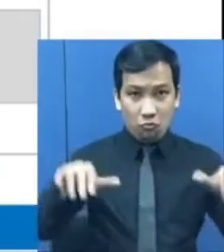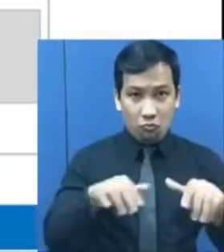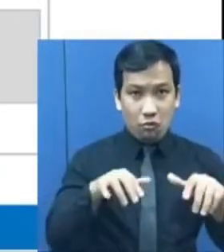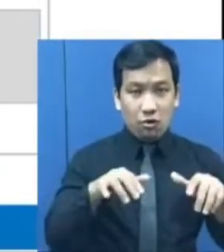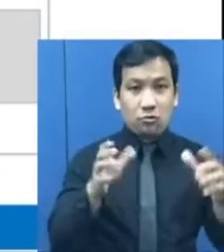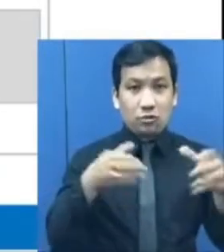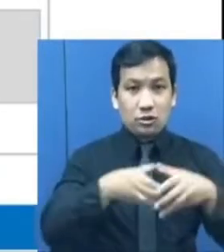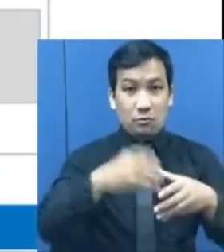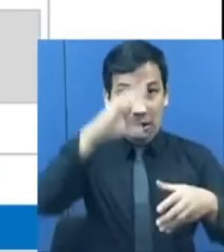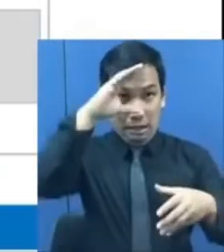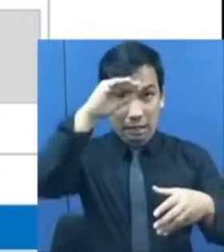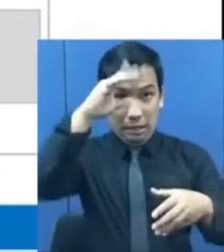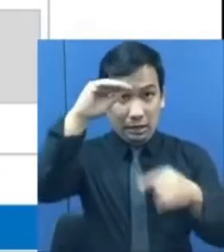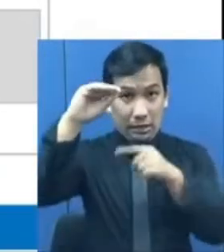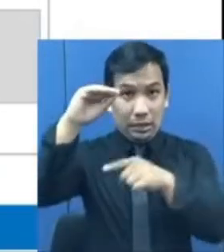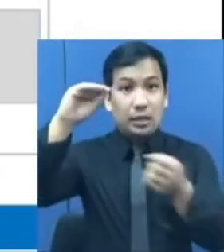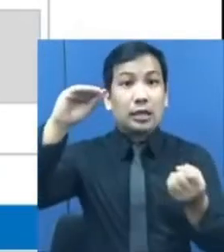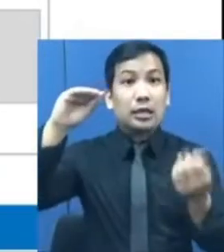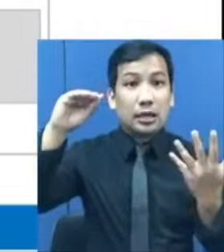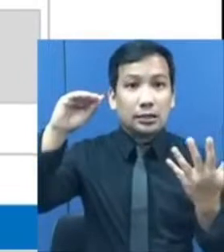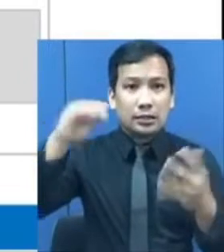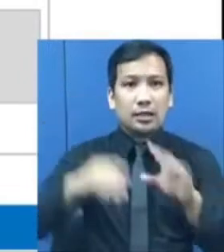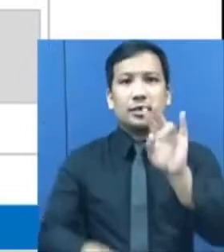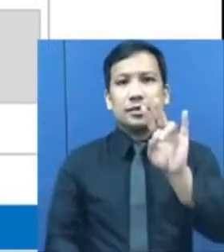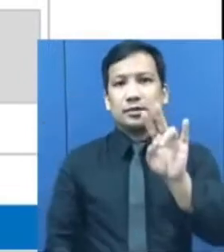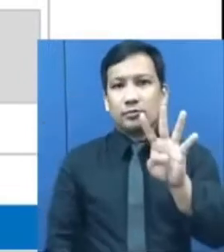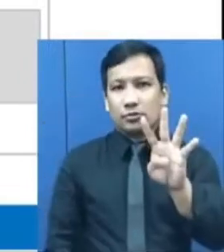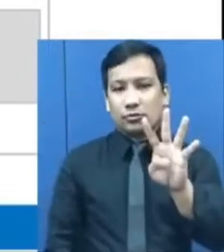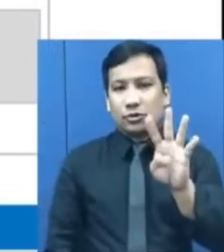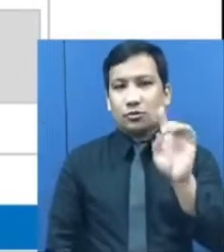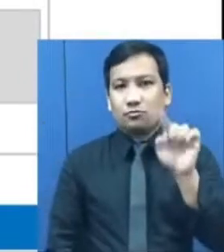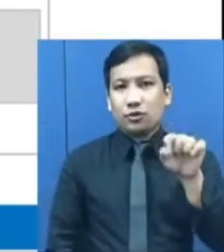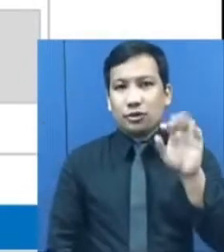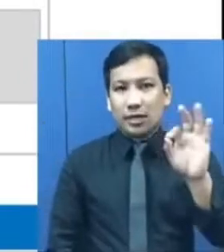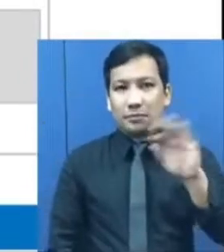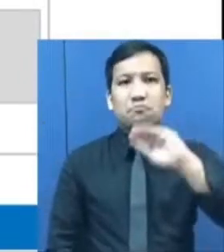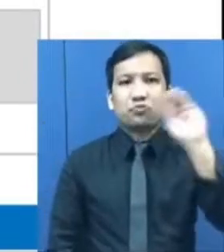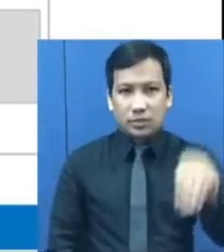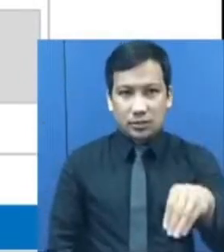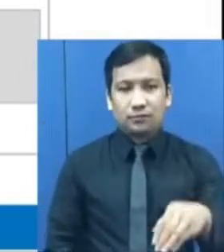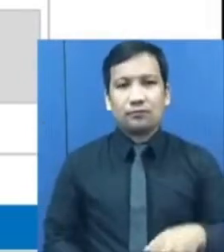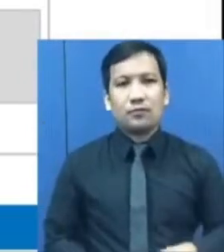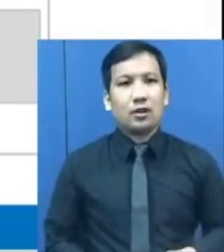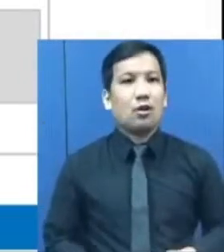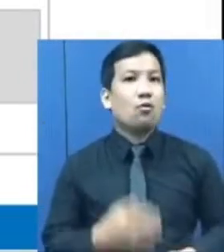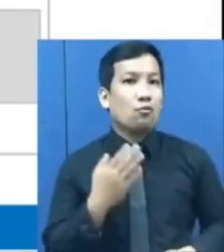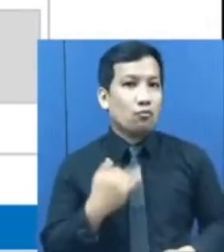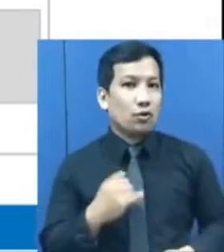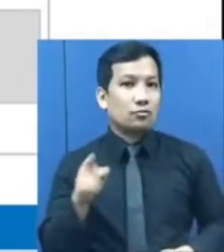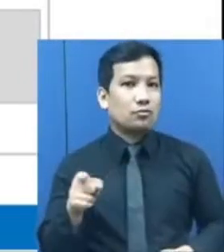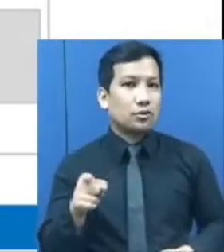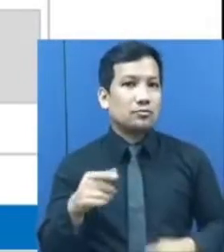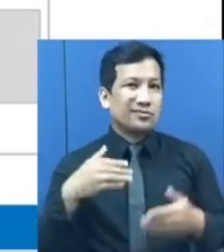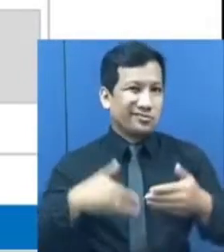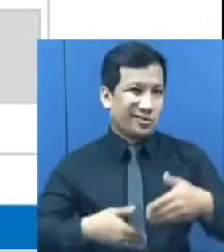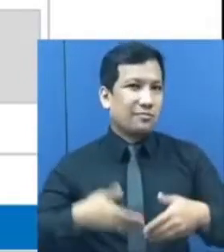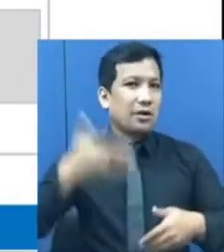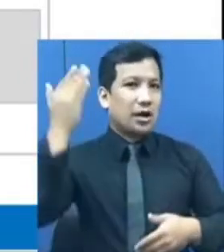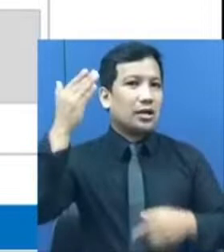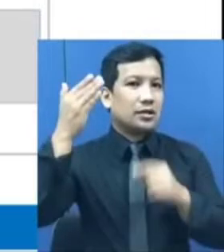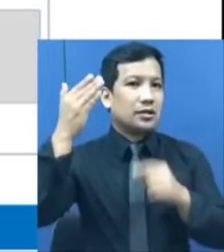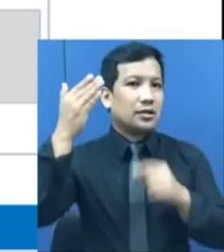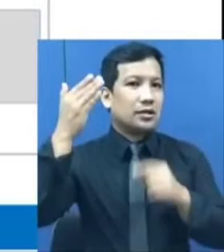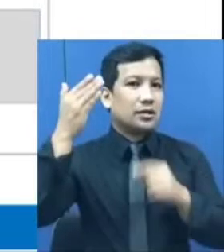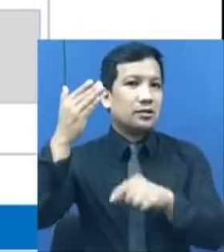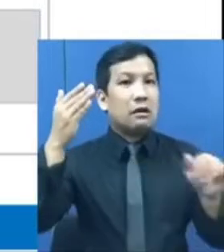ng mga kalalakihan ay nasa 74,9%. Ito ay mas mataas kaysa sa